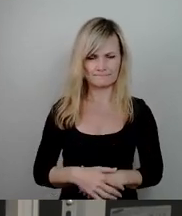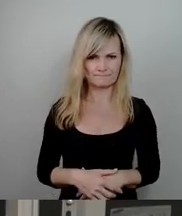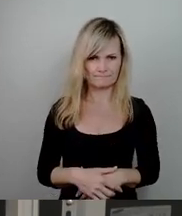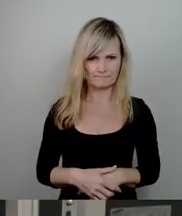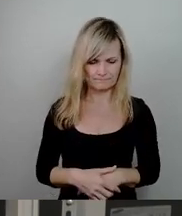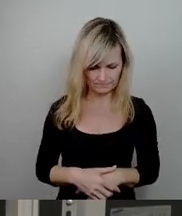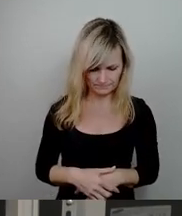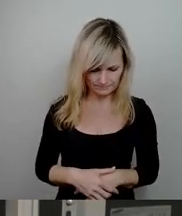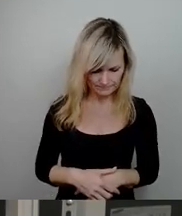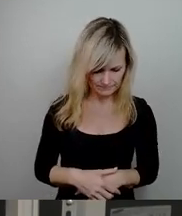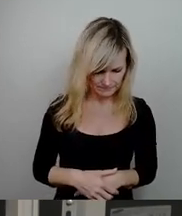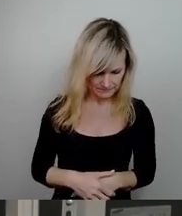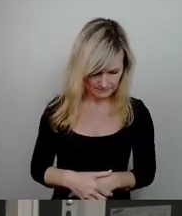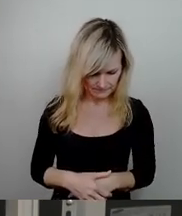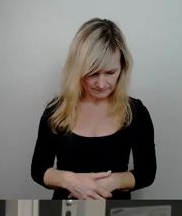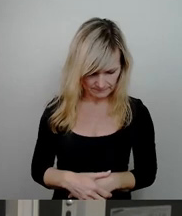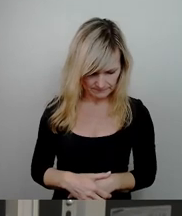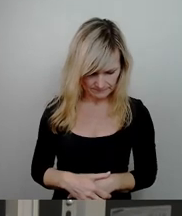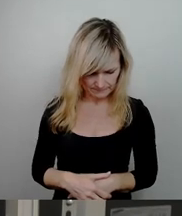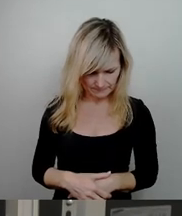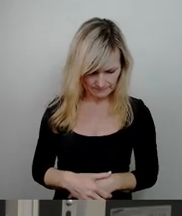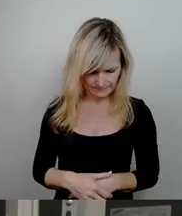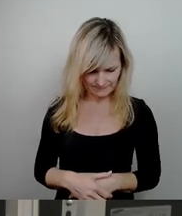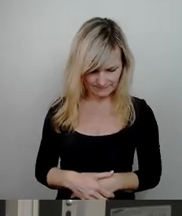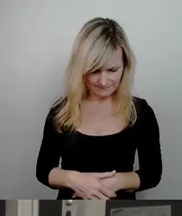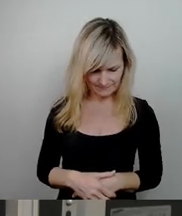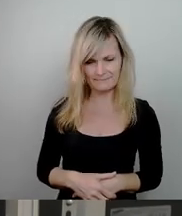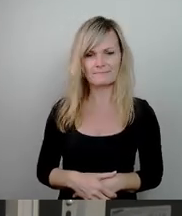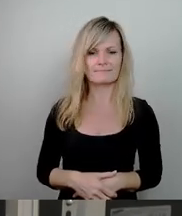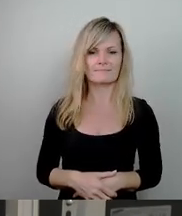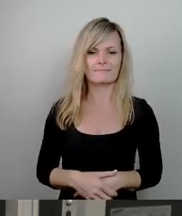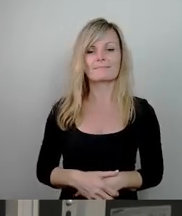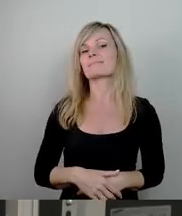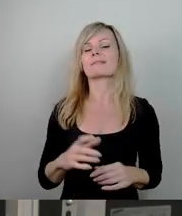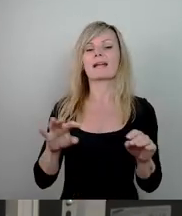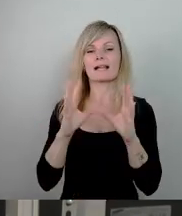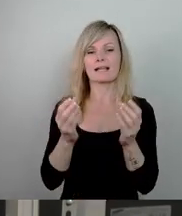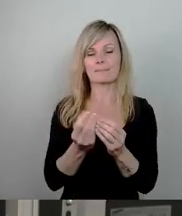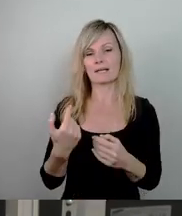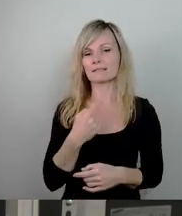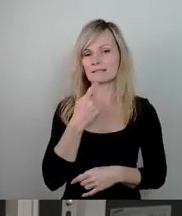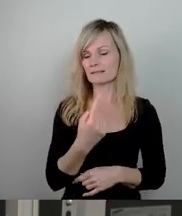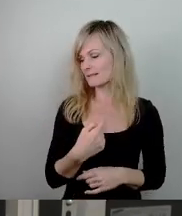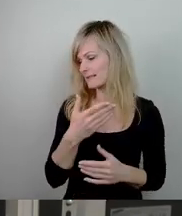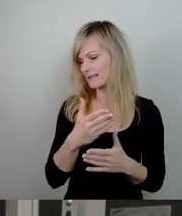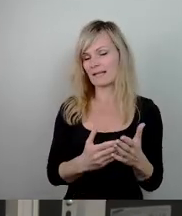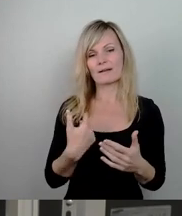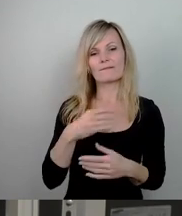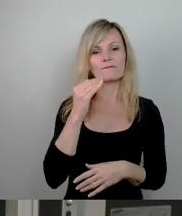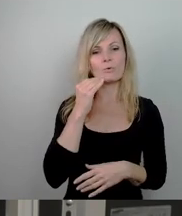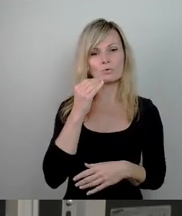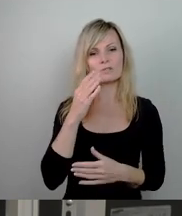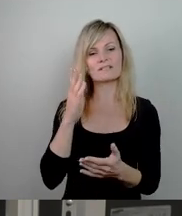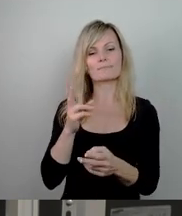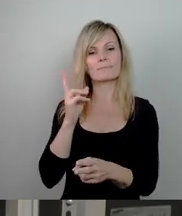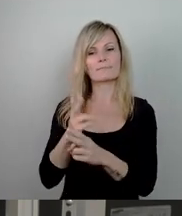Generell will ich einfach sagen, wir haben ja eben das genutzt, dass die Venovia sich vom Teil ihres Wohnungsbestandes trennen musste im Zuge von einer